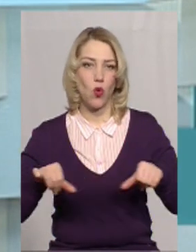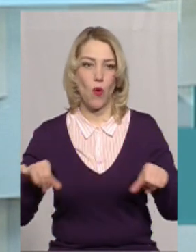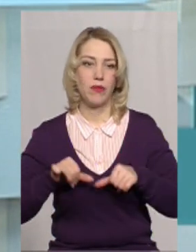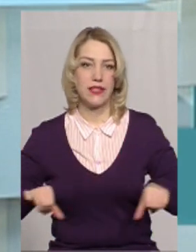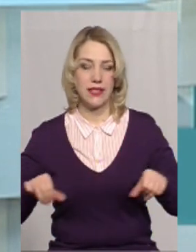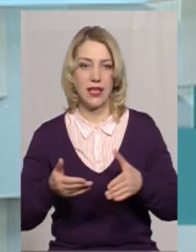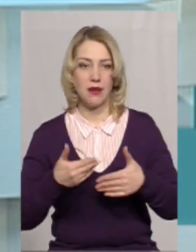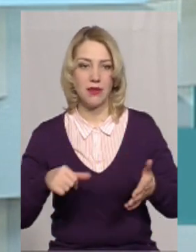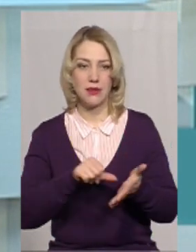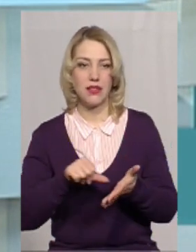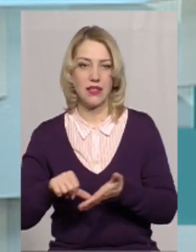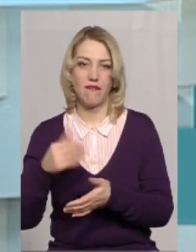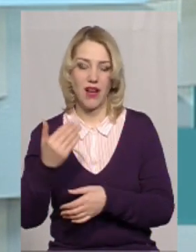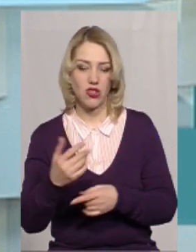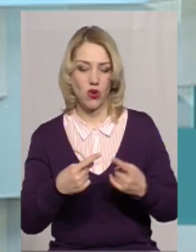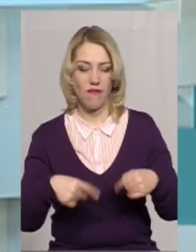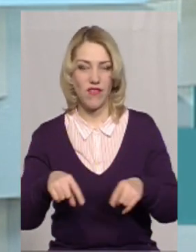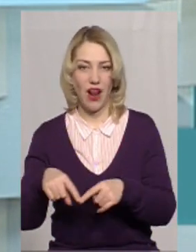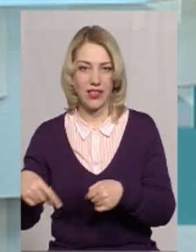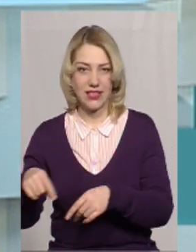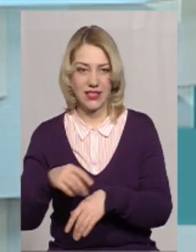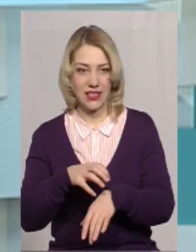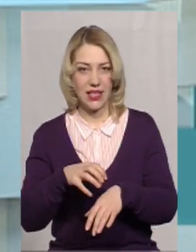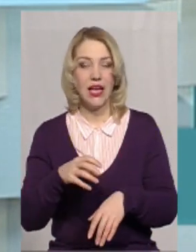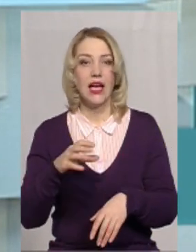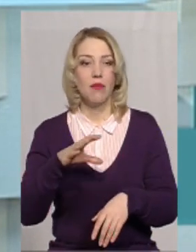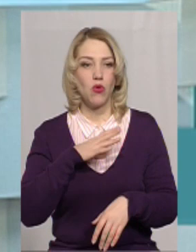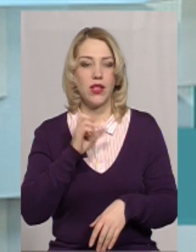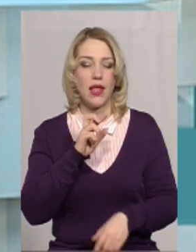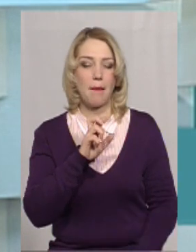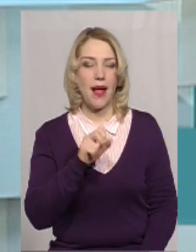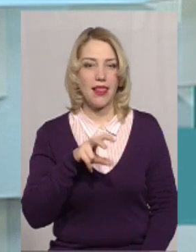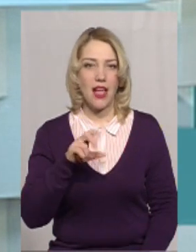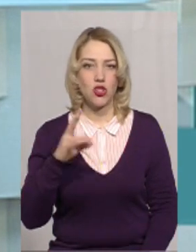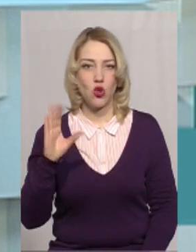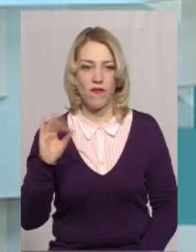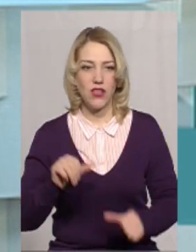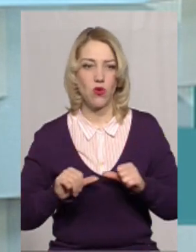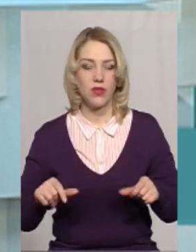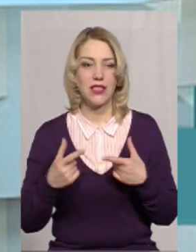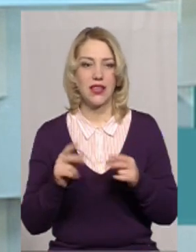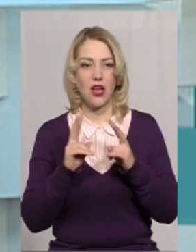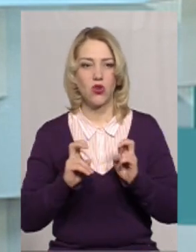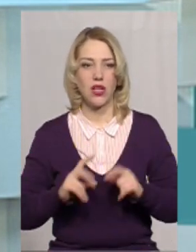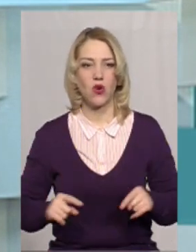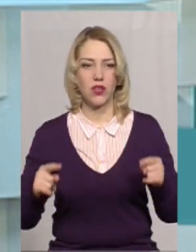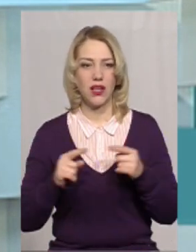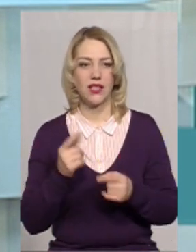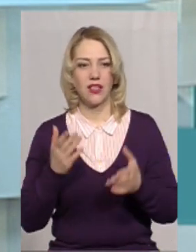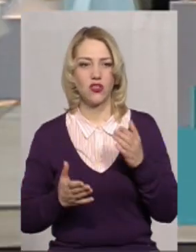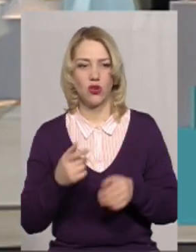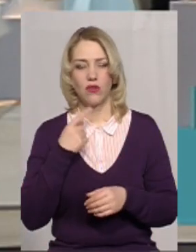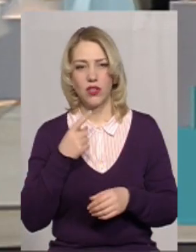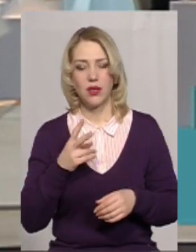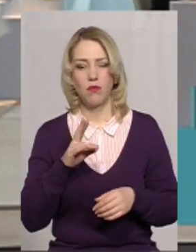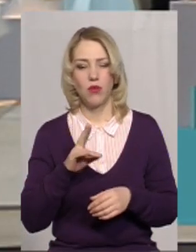І ми з представниками вашої фракції були на балансових комісіях. Де розглядалися конкретно, якщо говорити